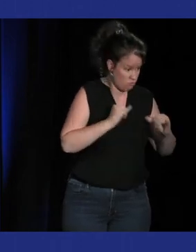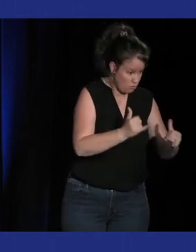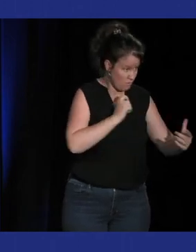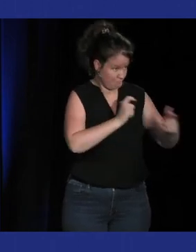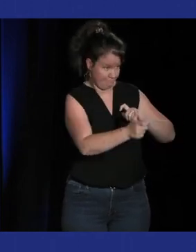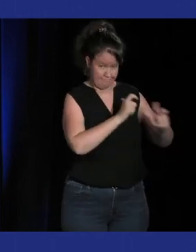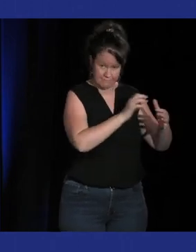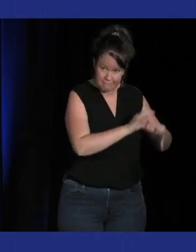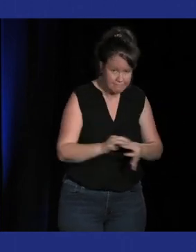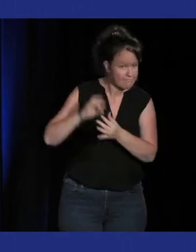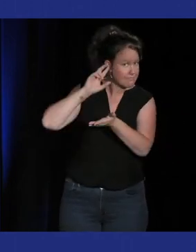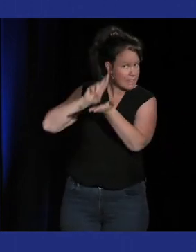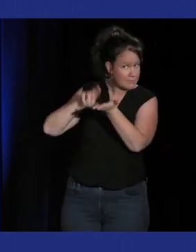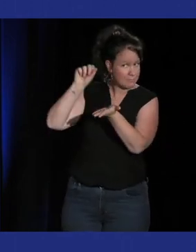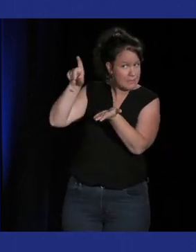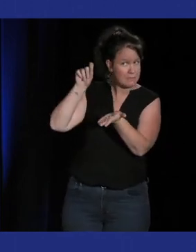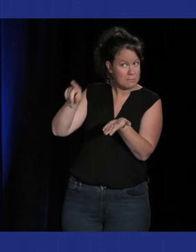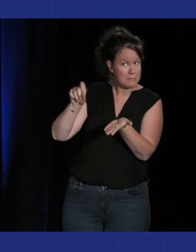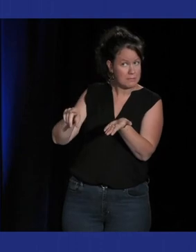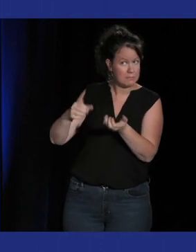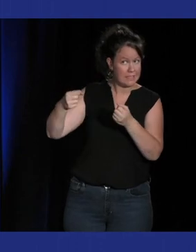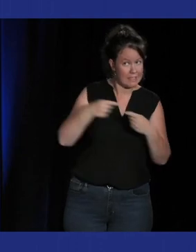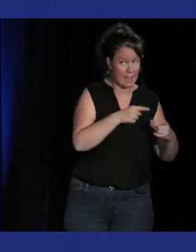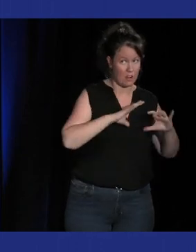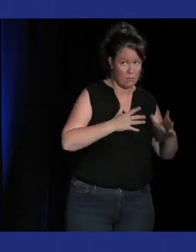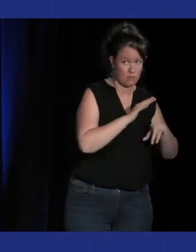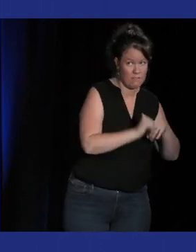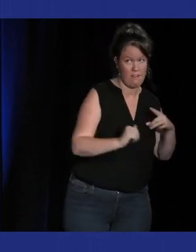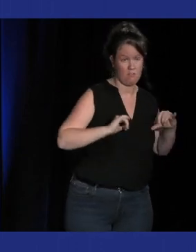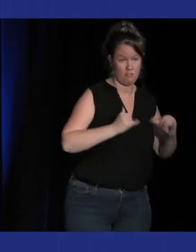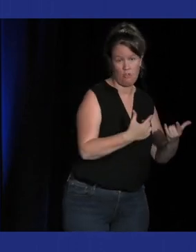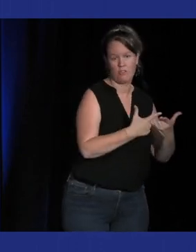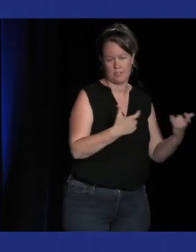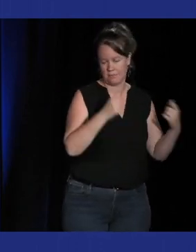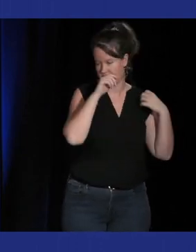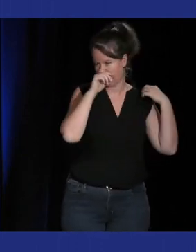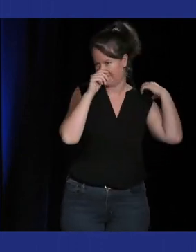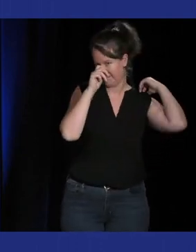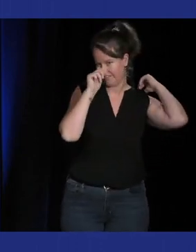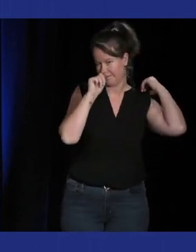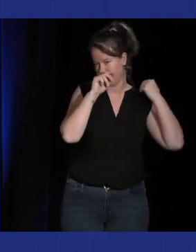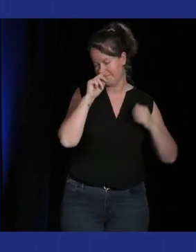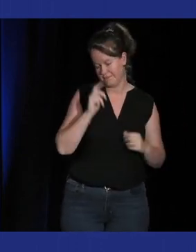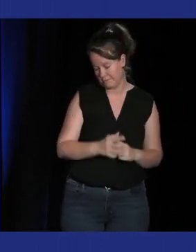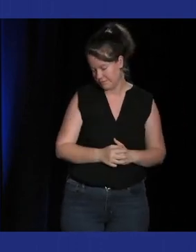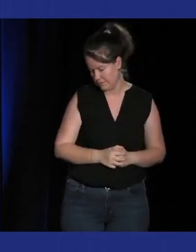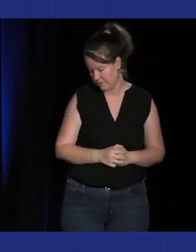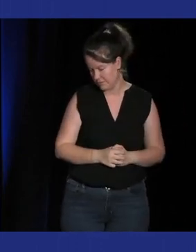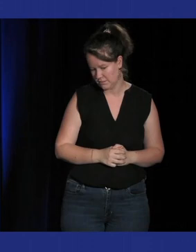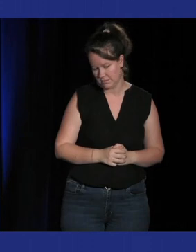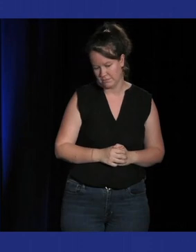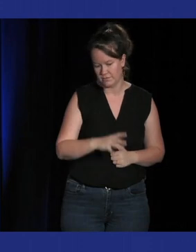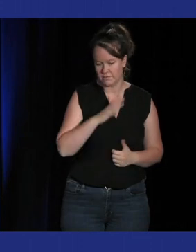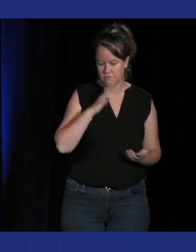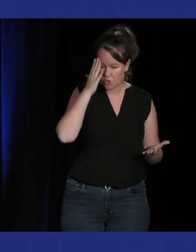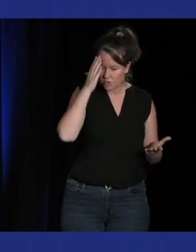et est-ce que vous imaginez justement est-ce que dans un avenir proche on pourrait comme ça